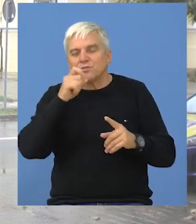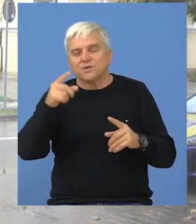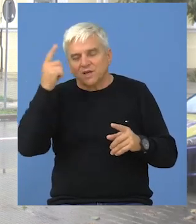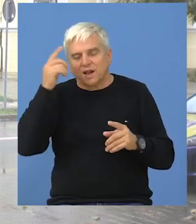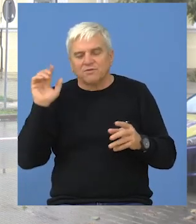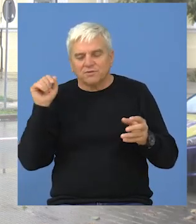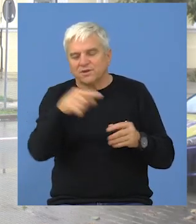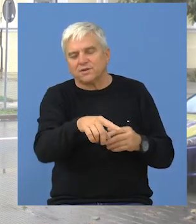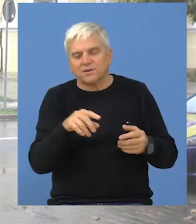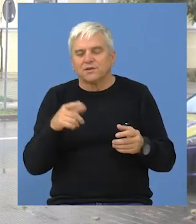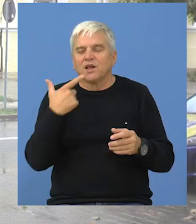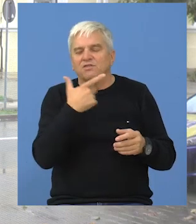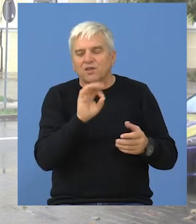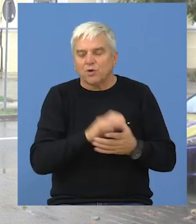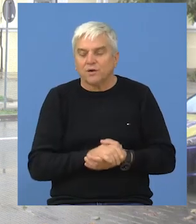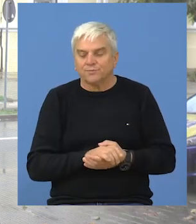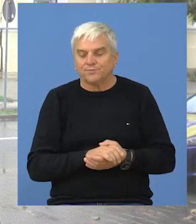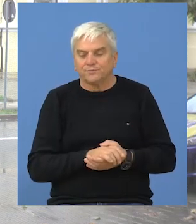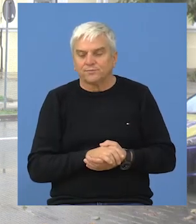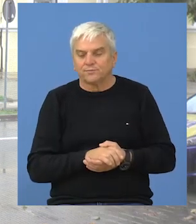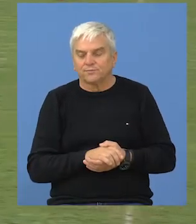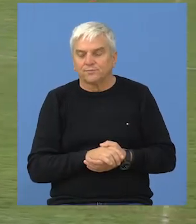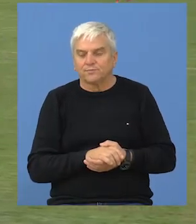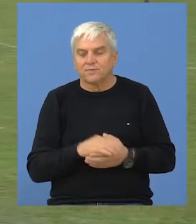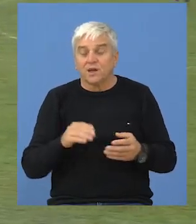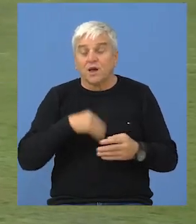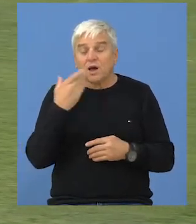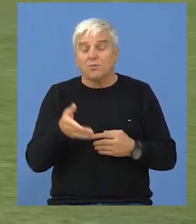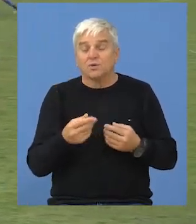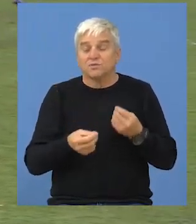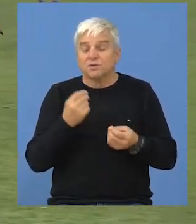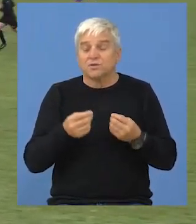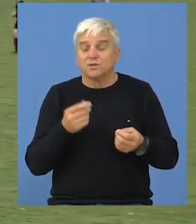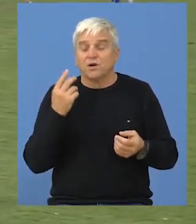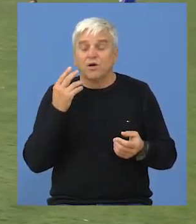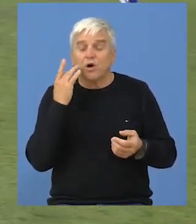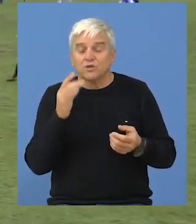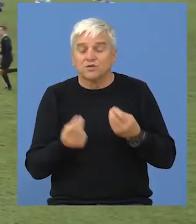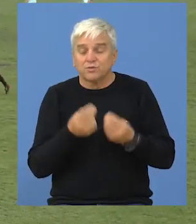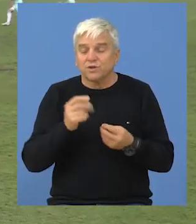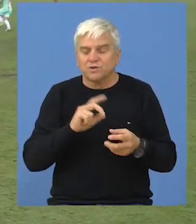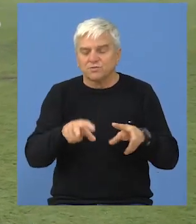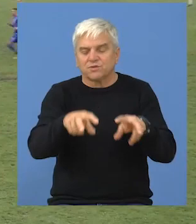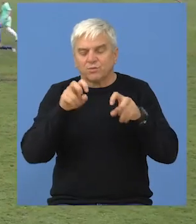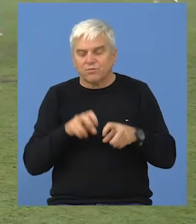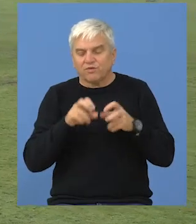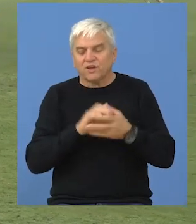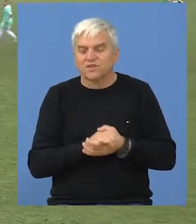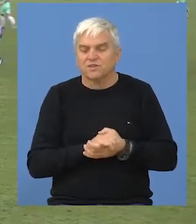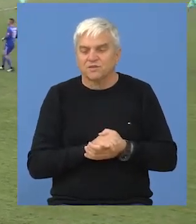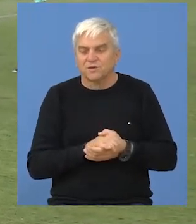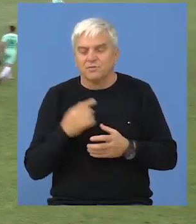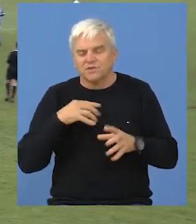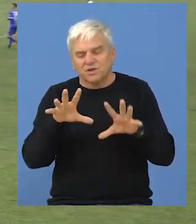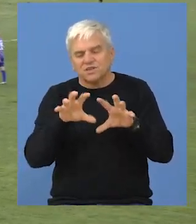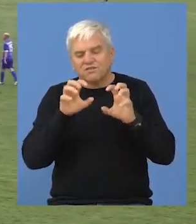Tomić je postigao gol glavom za 2-0. Nakon toga smo nastavili sa istom igrom, nismo odustajali, nismo